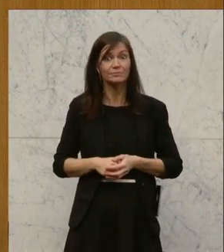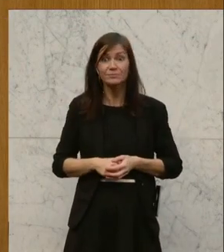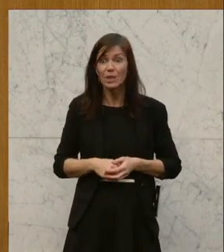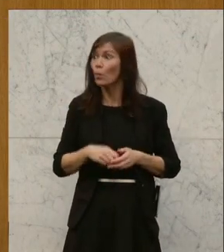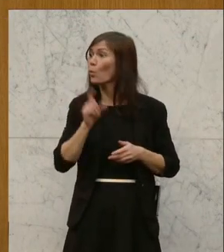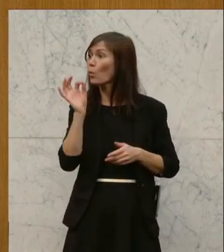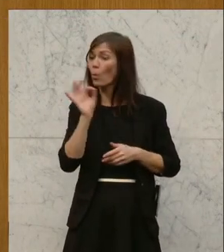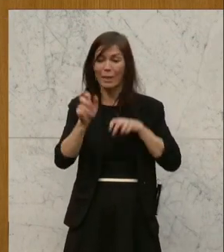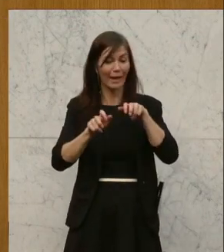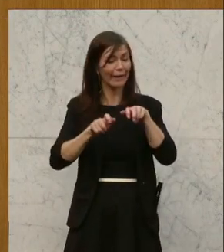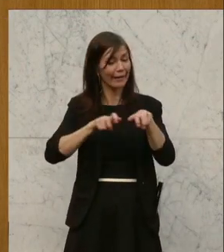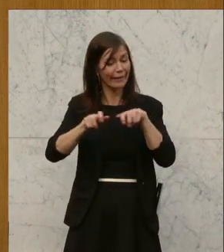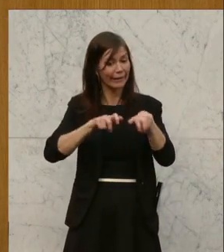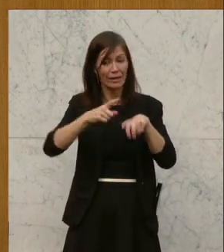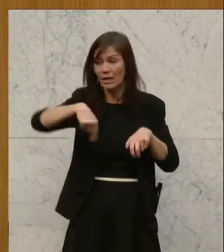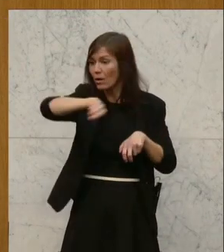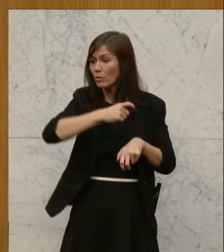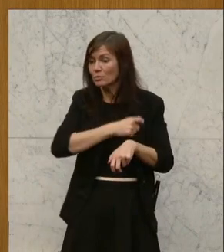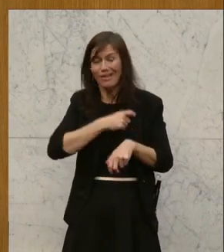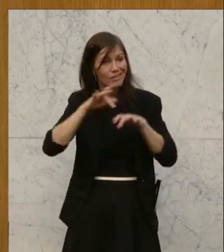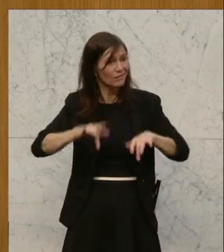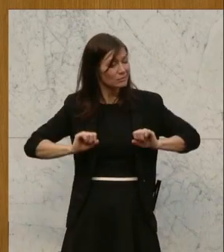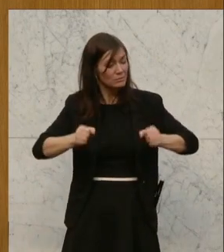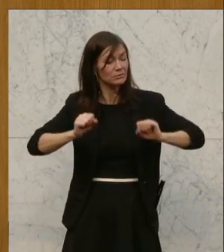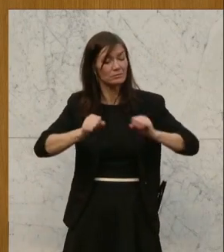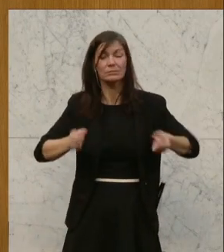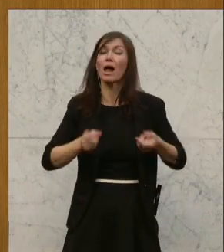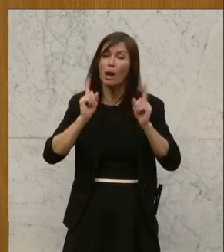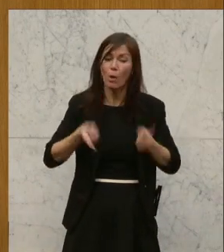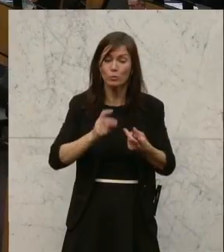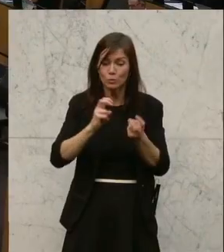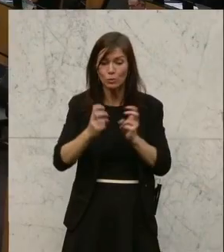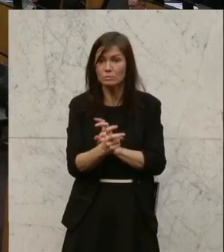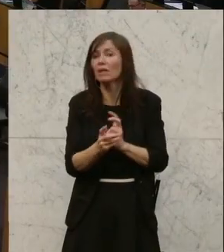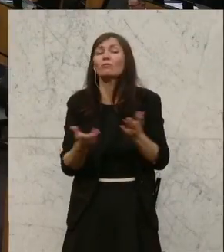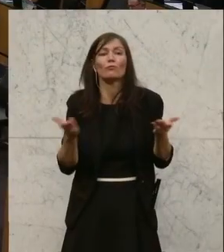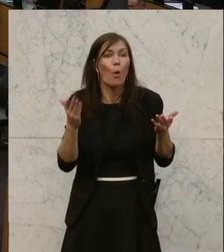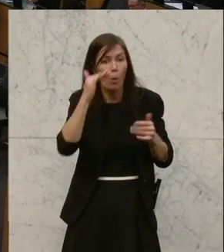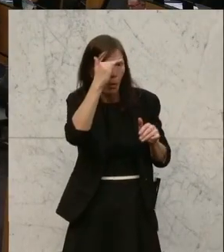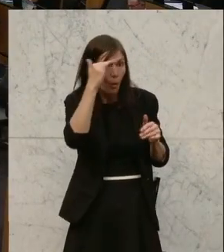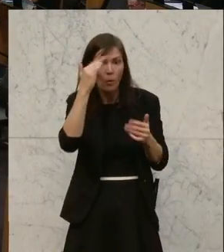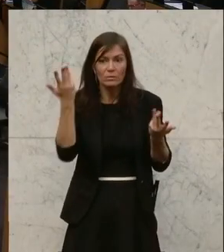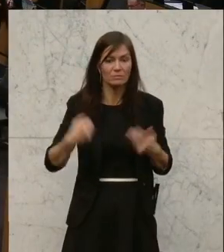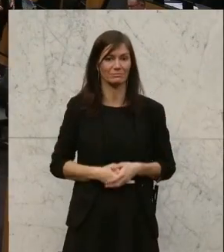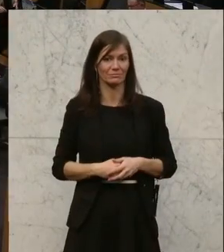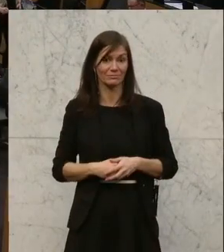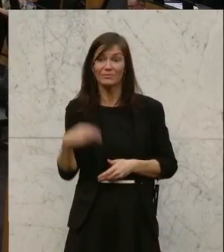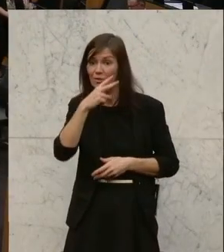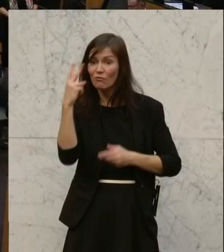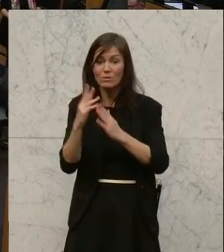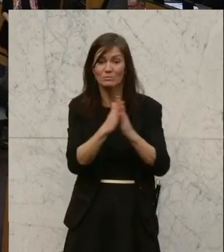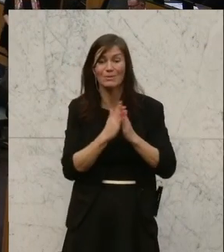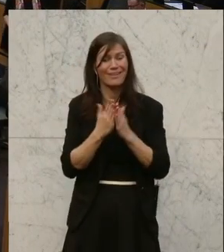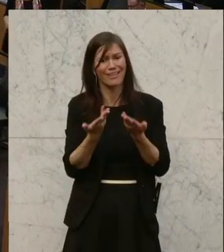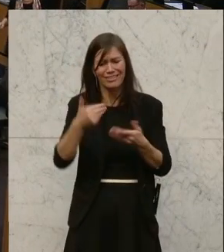einen Schritt weiterzukommen, damit dem Rechnung getragen wird, was dieses Volksbegehren einfach hat.